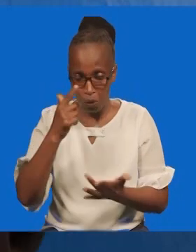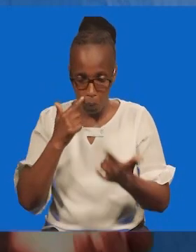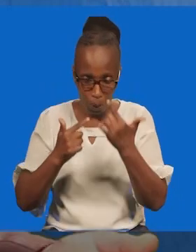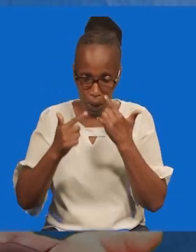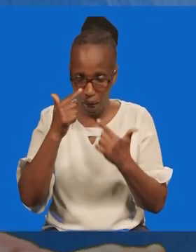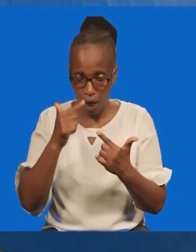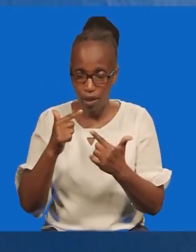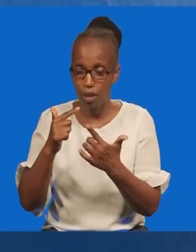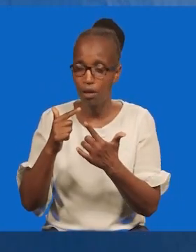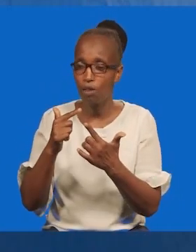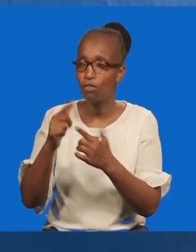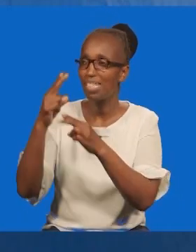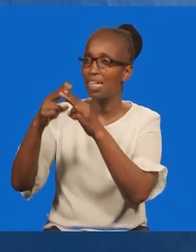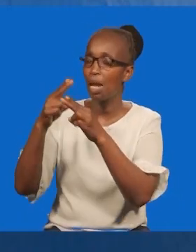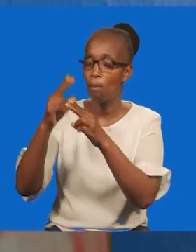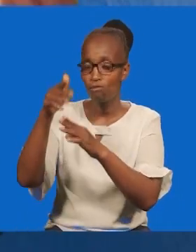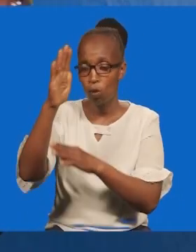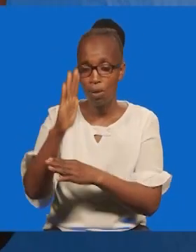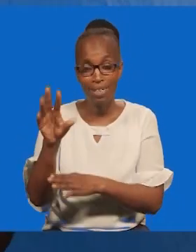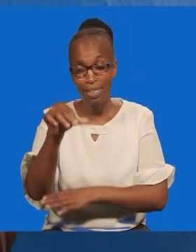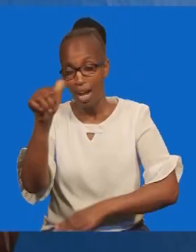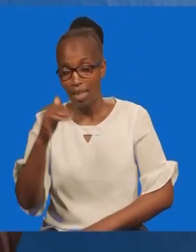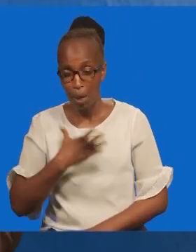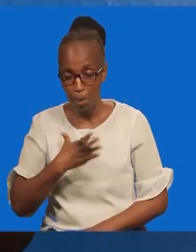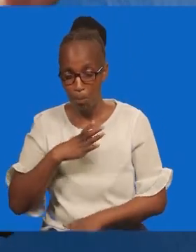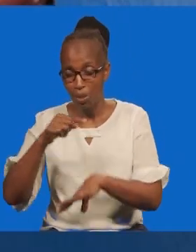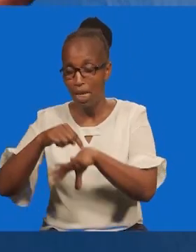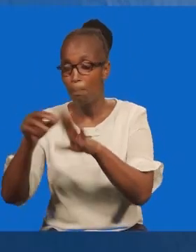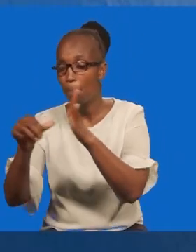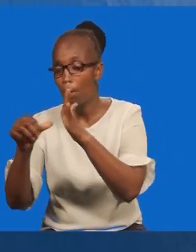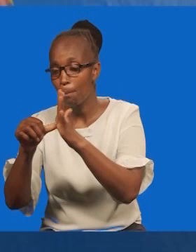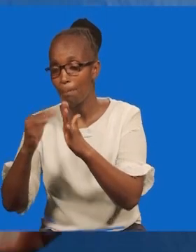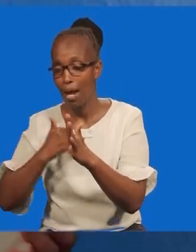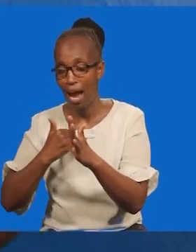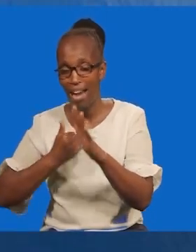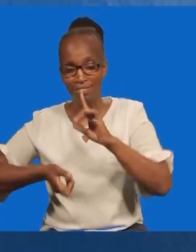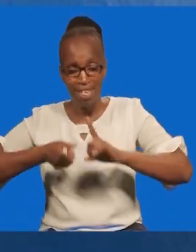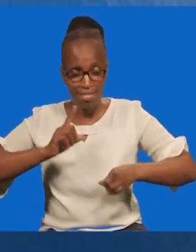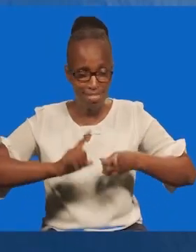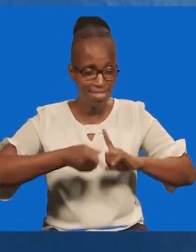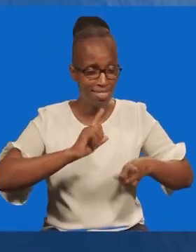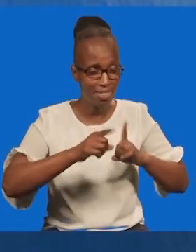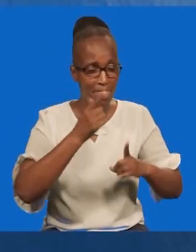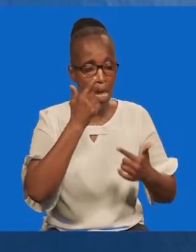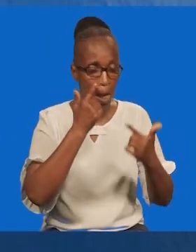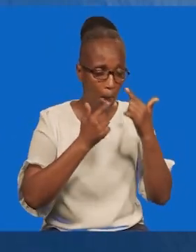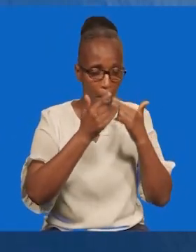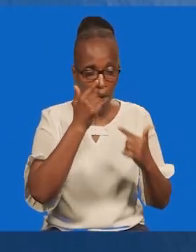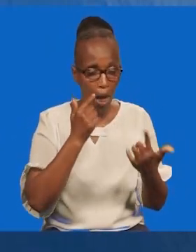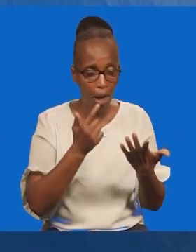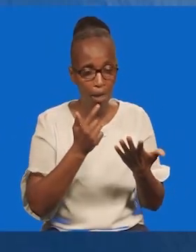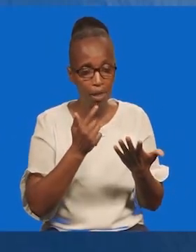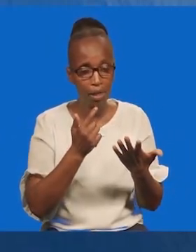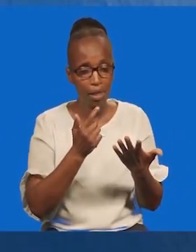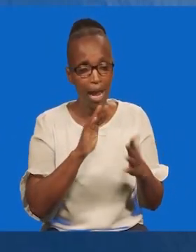Kuna wabia wanadamu. Wanabu pata na shida. Wanawalilia wenzao. Ni vizuri pia. Kwa